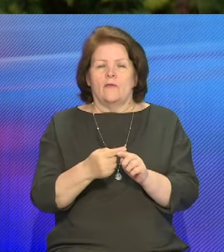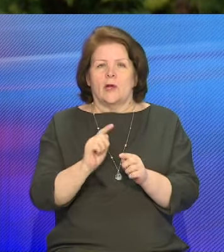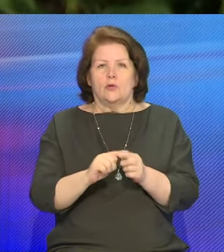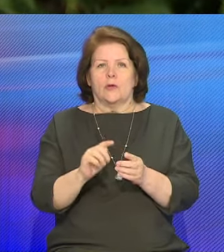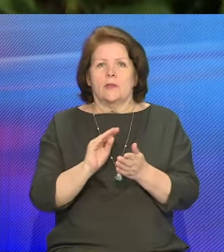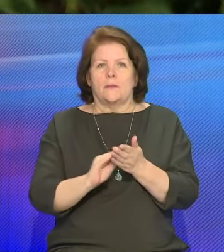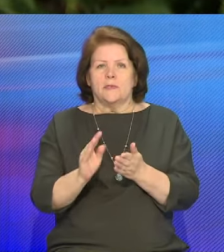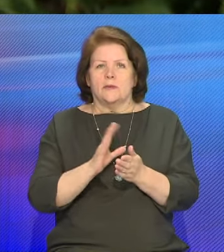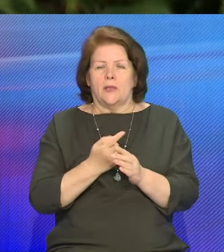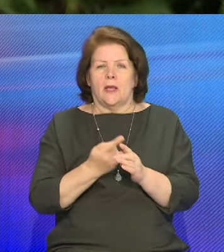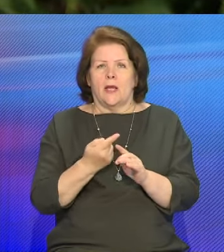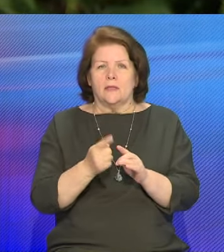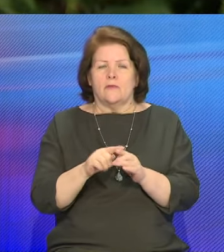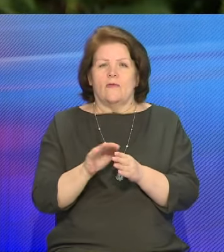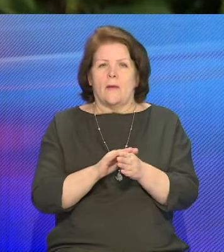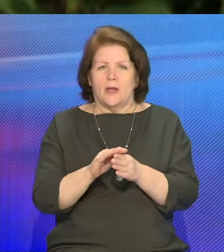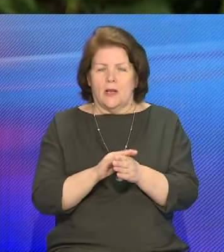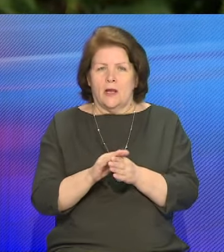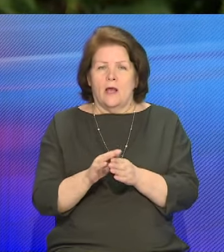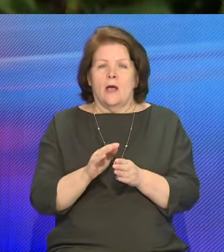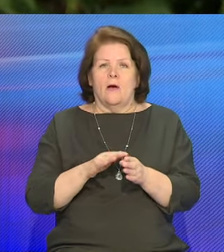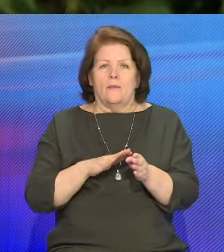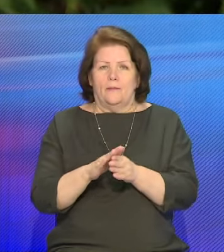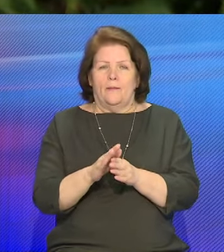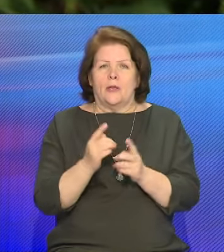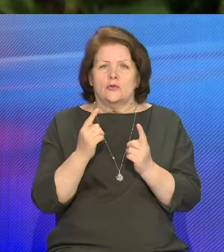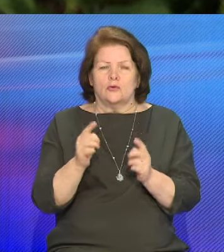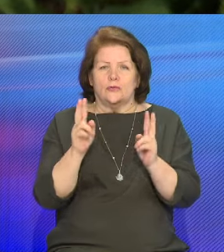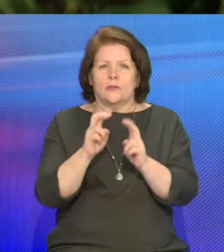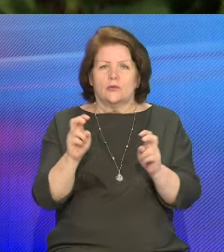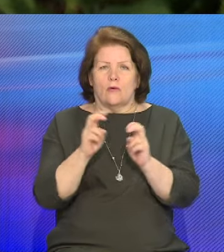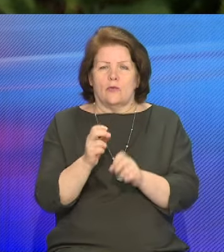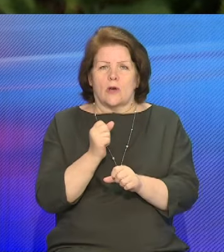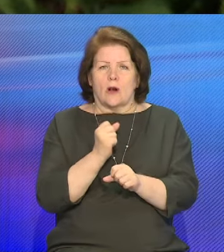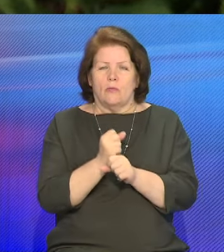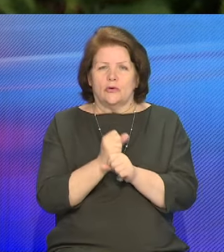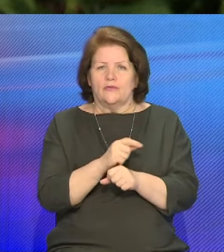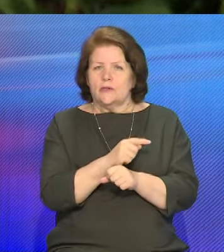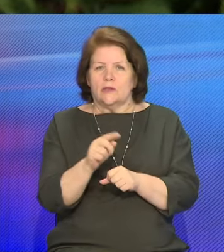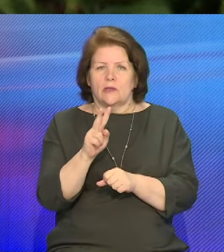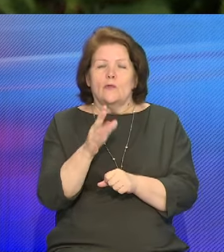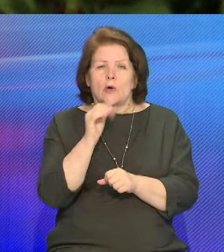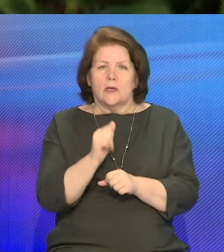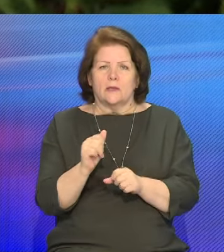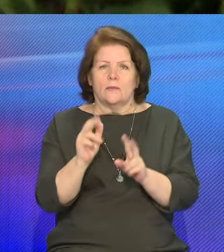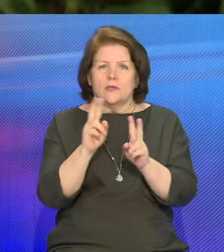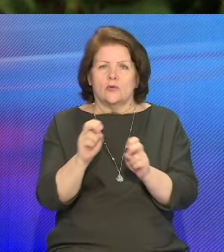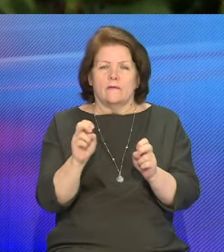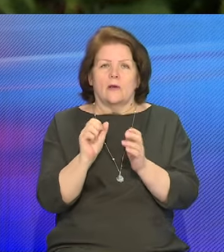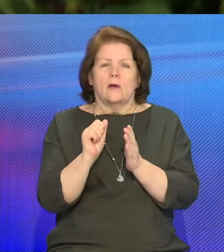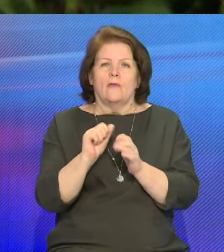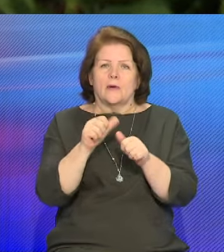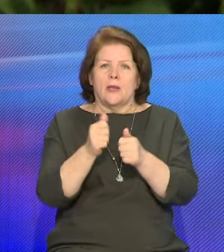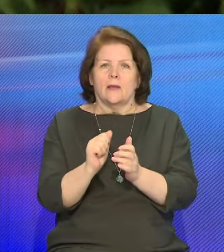были фамилии. Провели большую поисковую работу. Длилась она порядка двух лет. Вся поисковая работа, оформление документов,